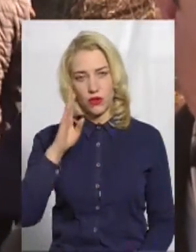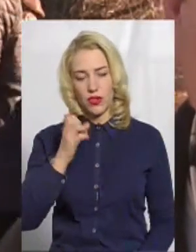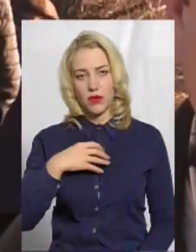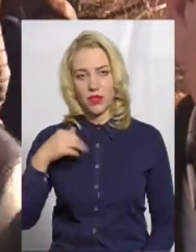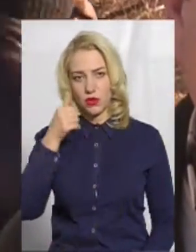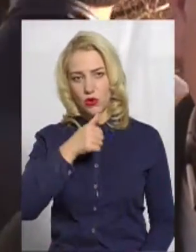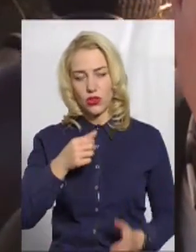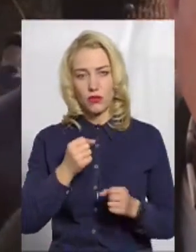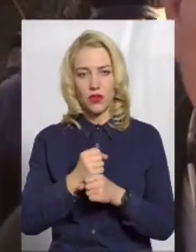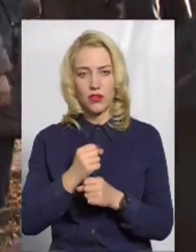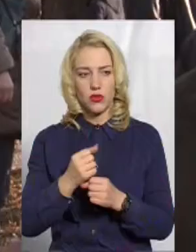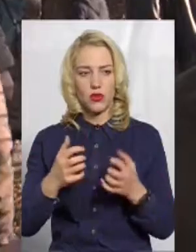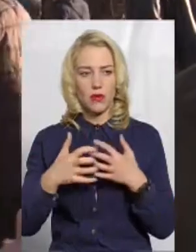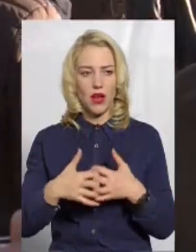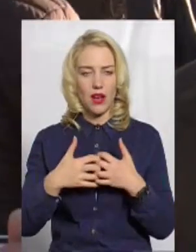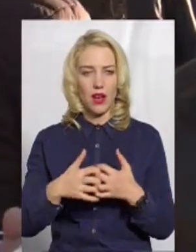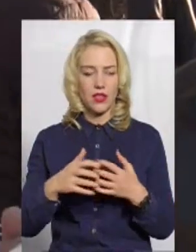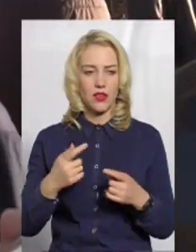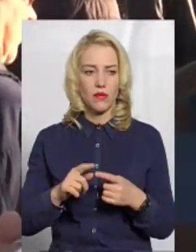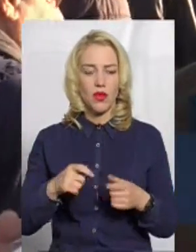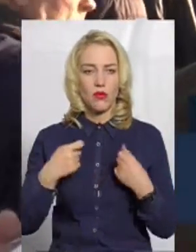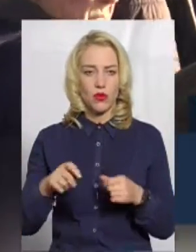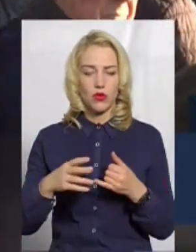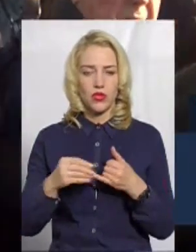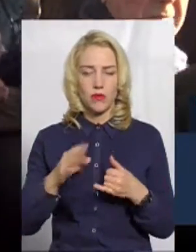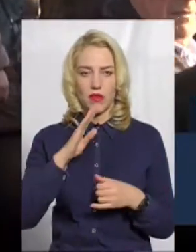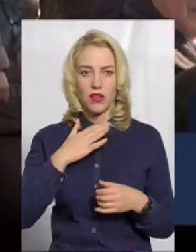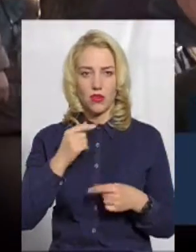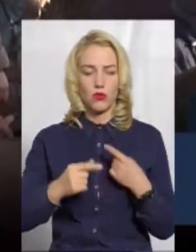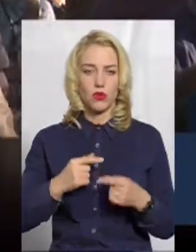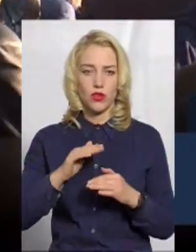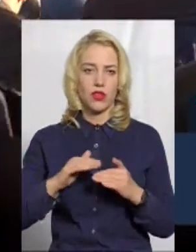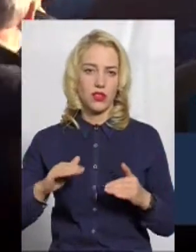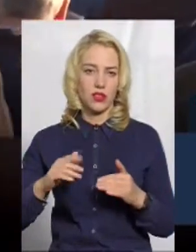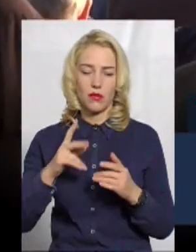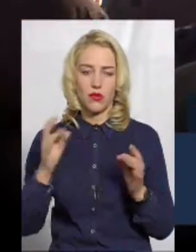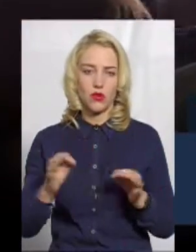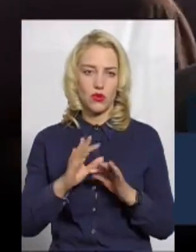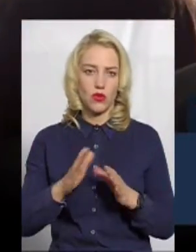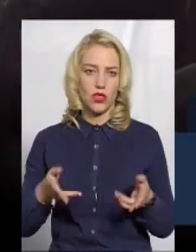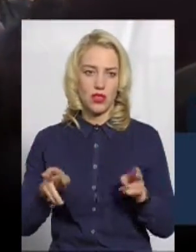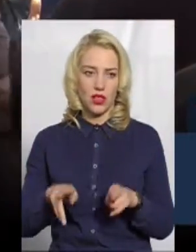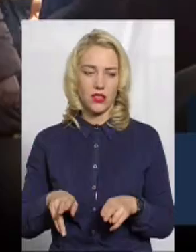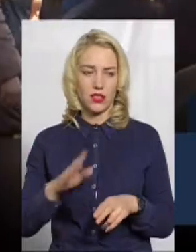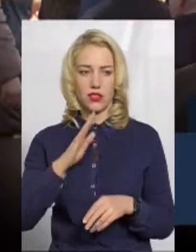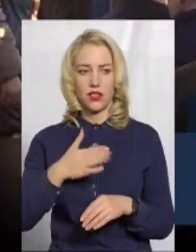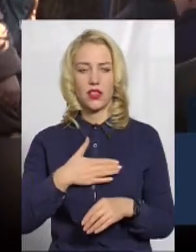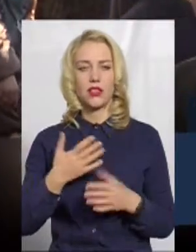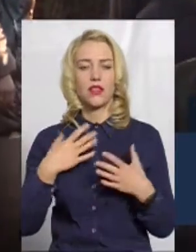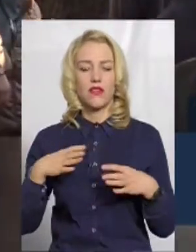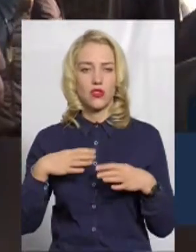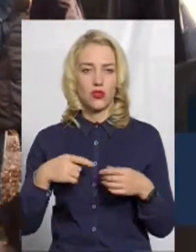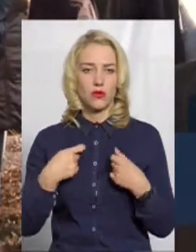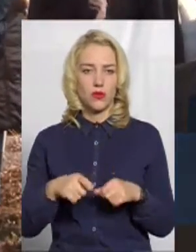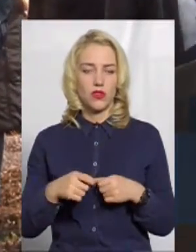працює механіком наземних машин. «Продадуть землю і нашим внукам, нашим дітям нічого не залишиться. Нашу її продавати, коли